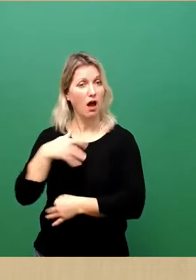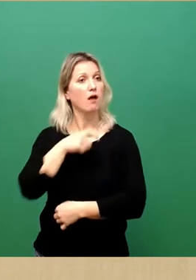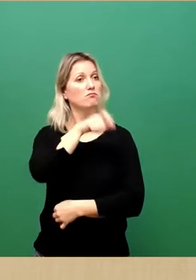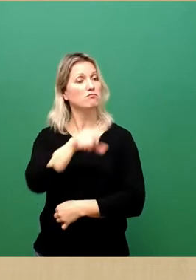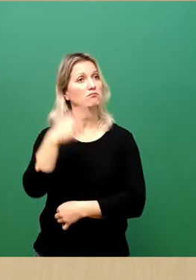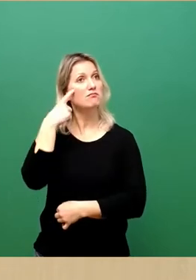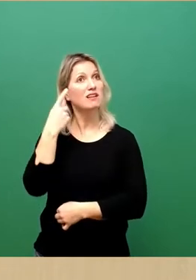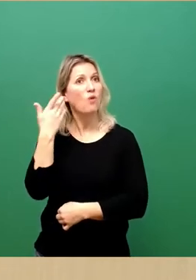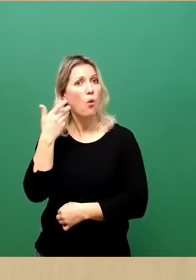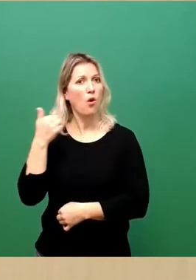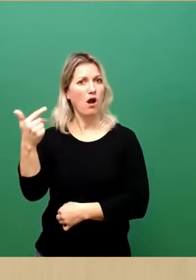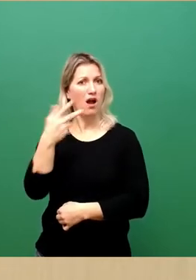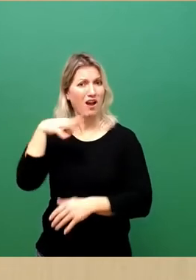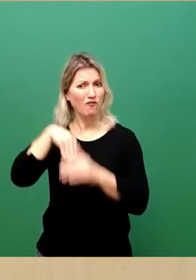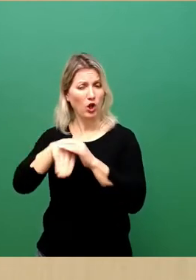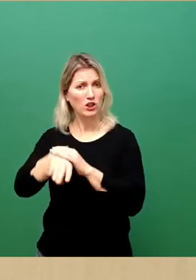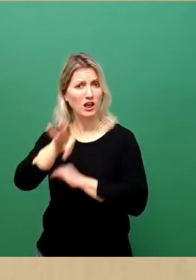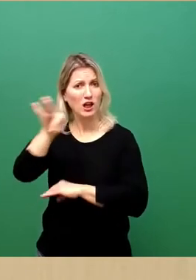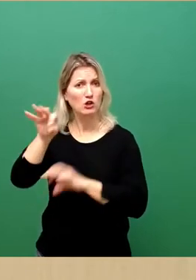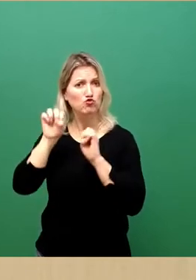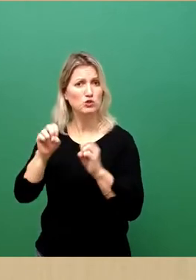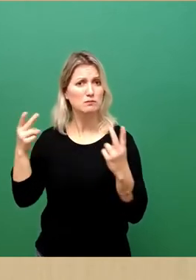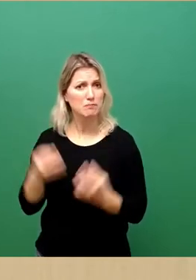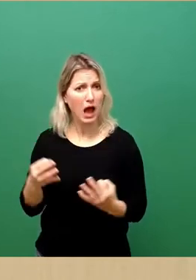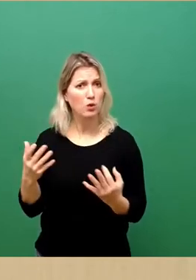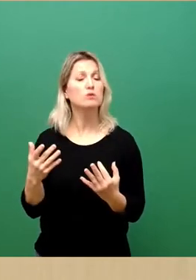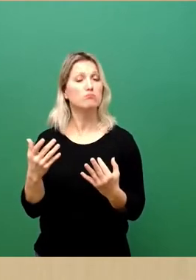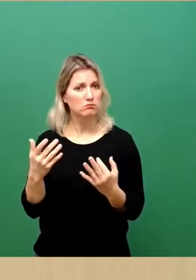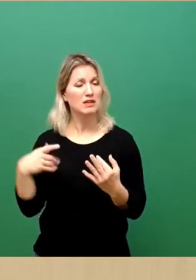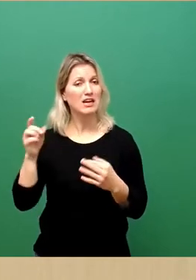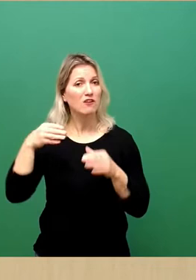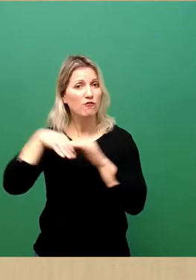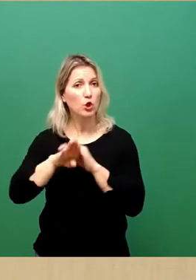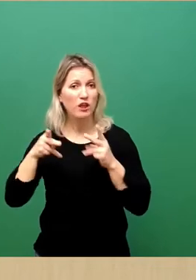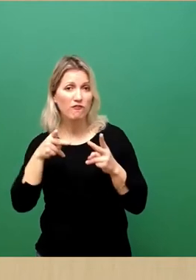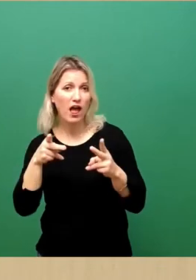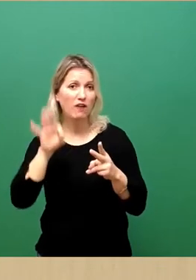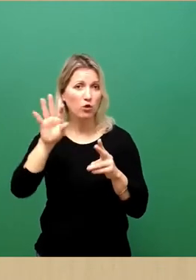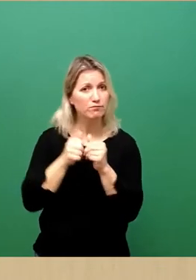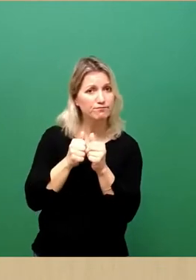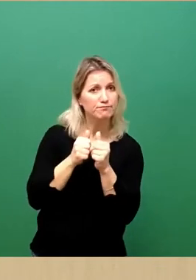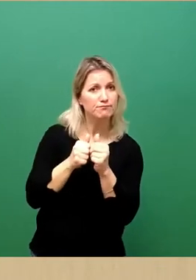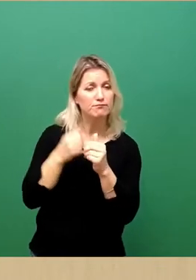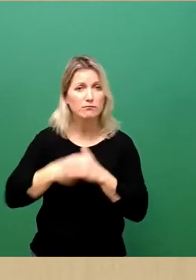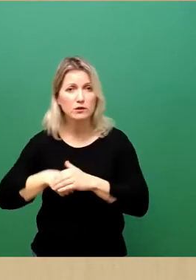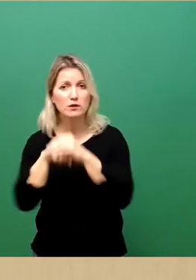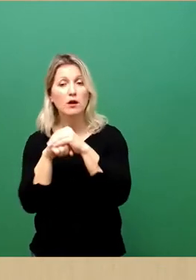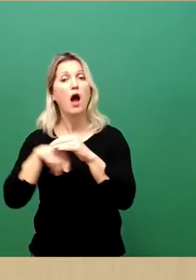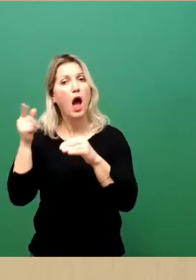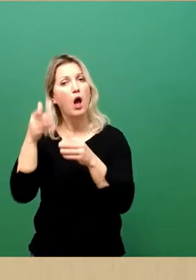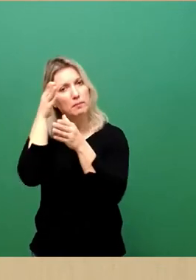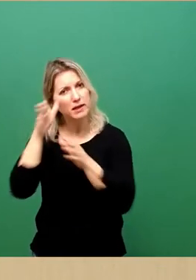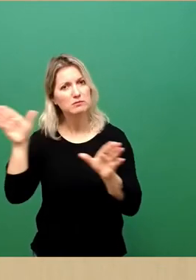Geflüchteten Schutz zu bieten, ihnen auf ihren Fluchtwegen beizustehen und auch Bleibeperspektiven zu schaffen.